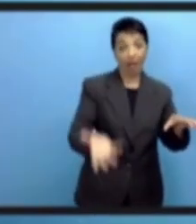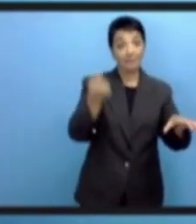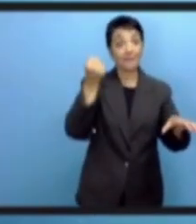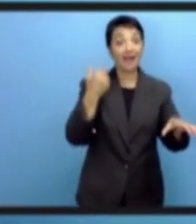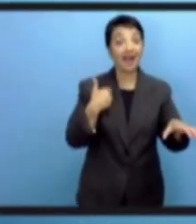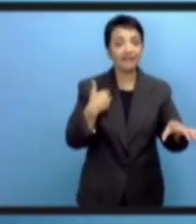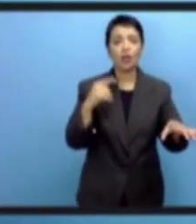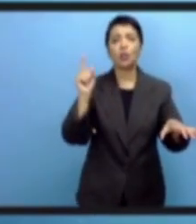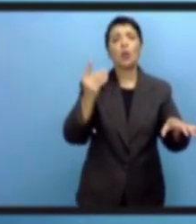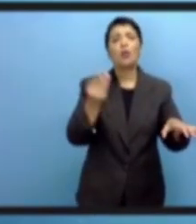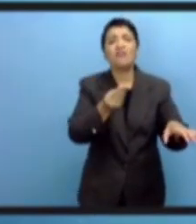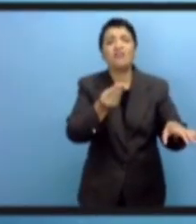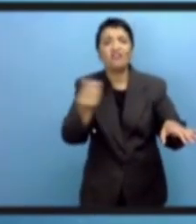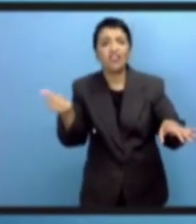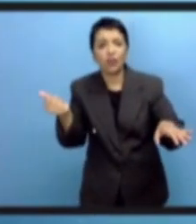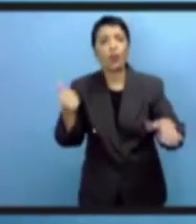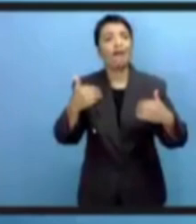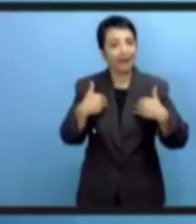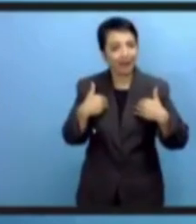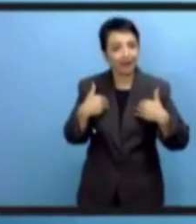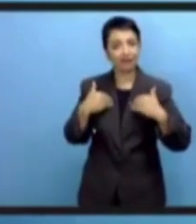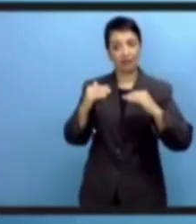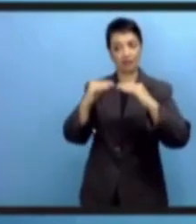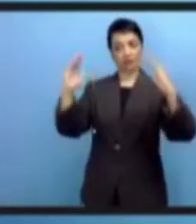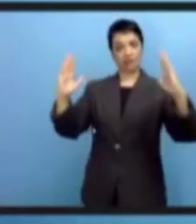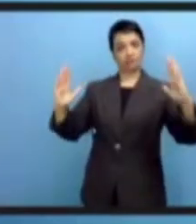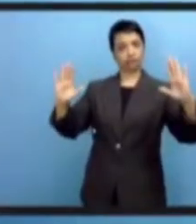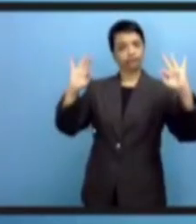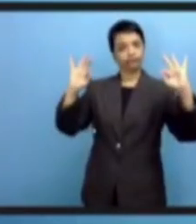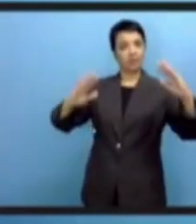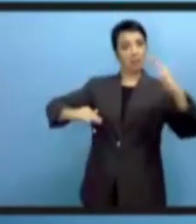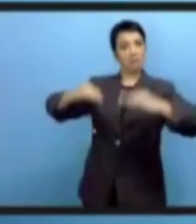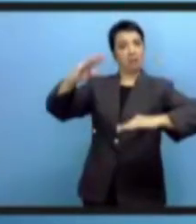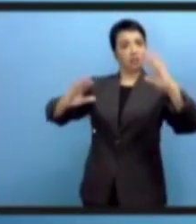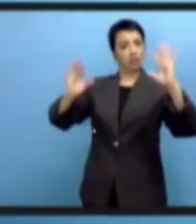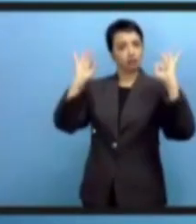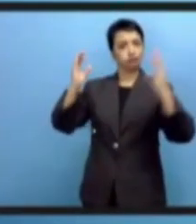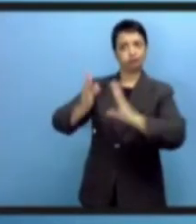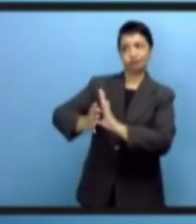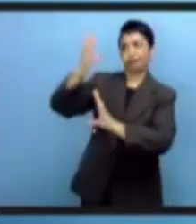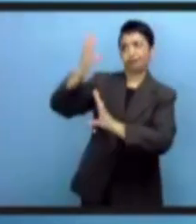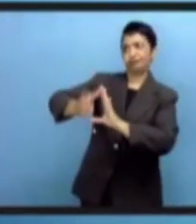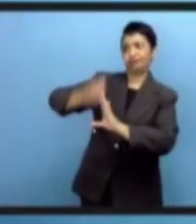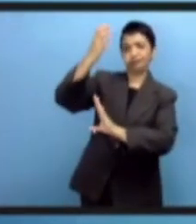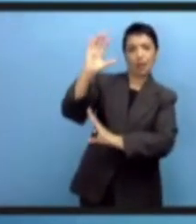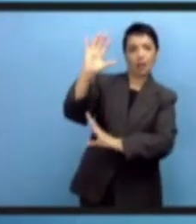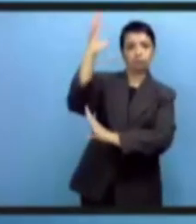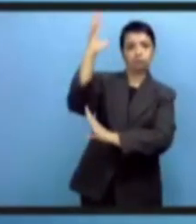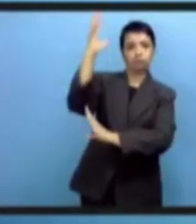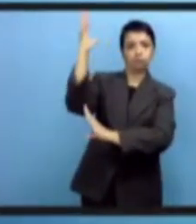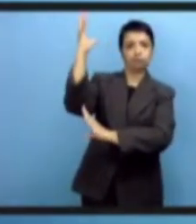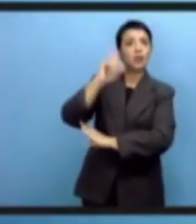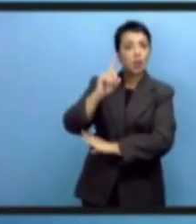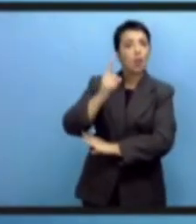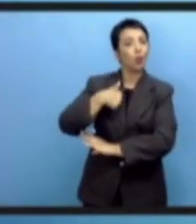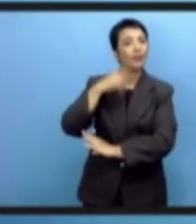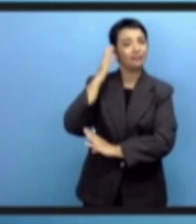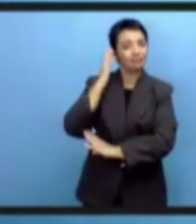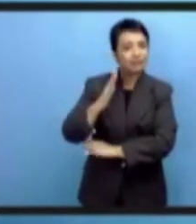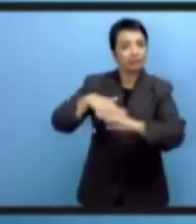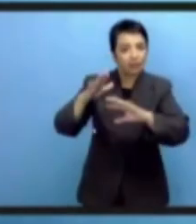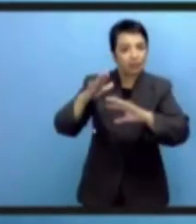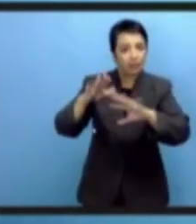частью нашего вокабуляра. Но все еще мало стран, которые